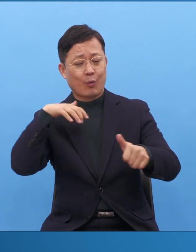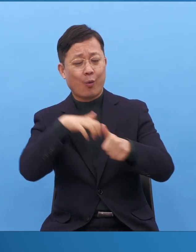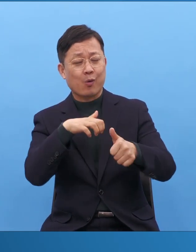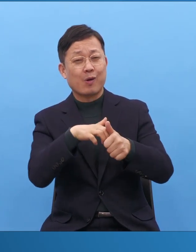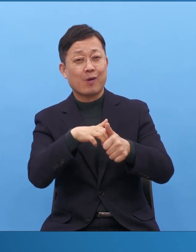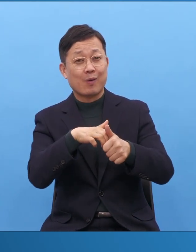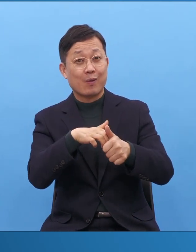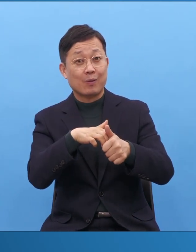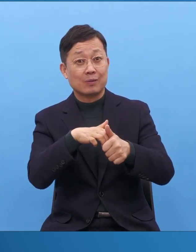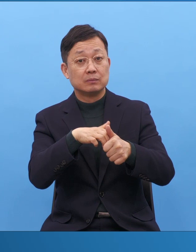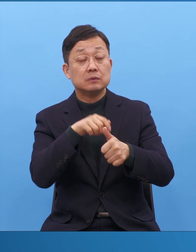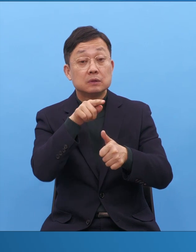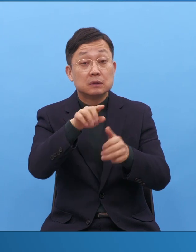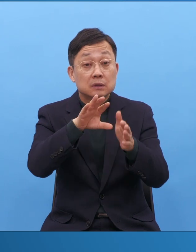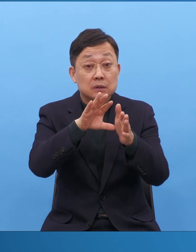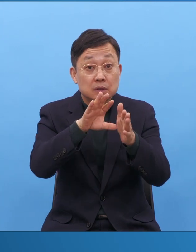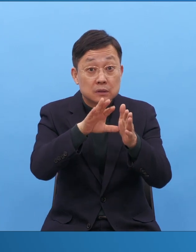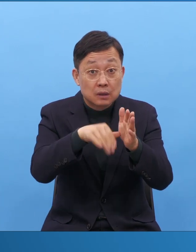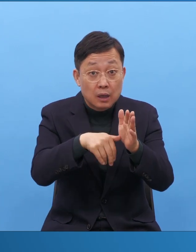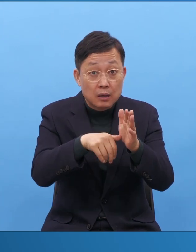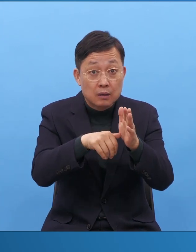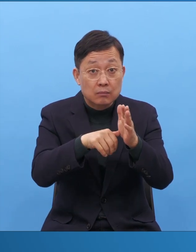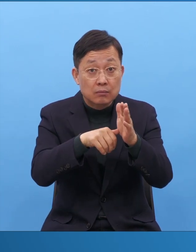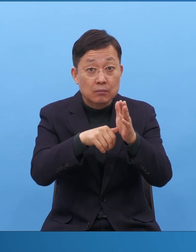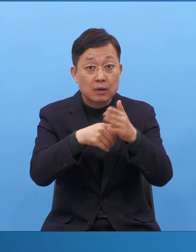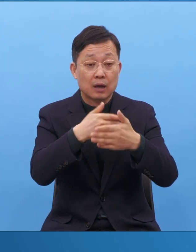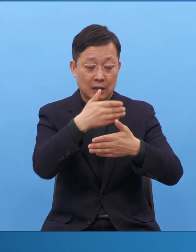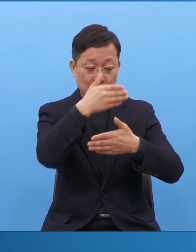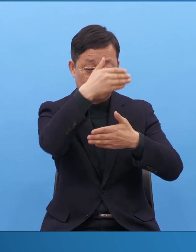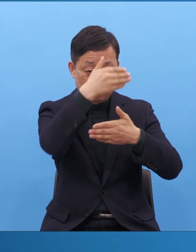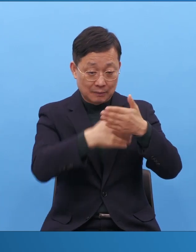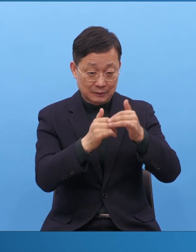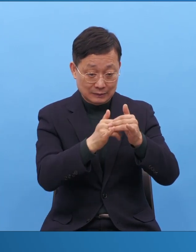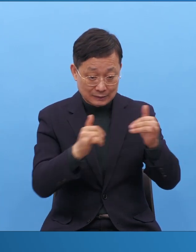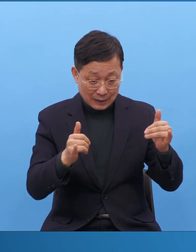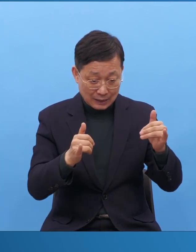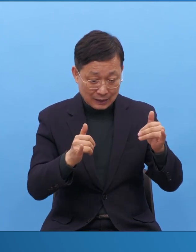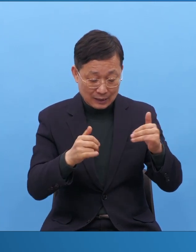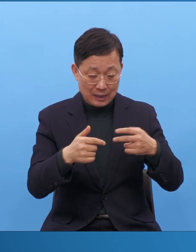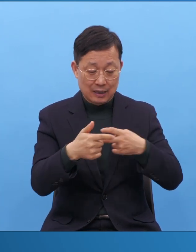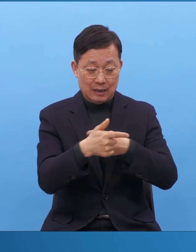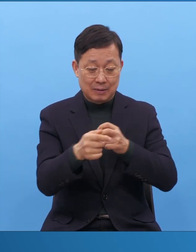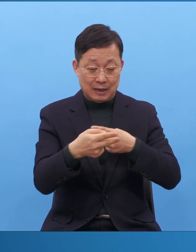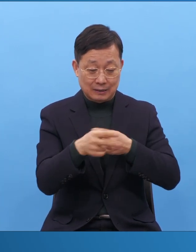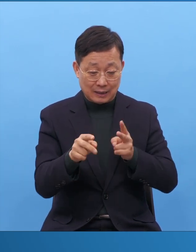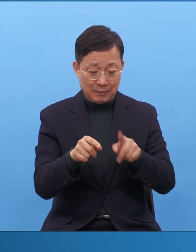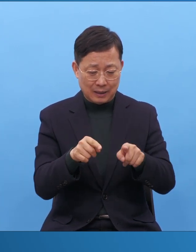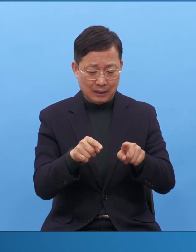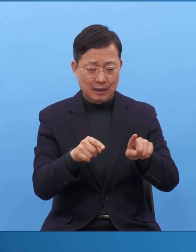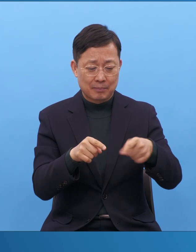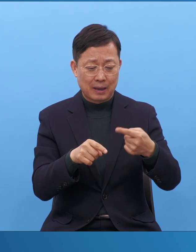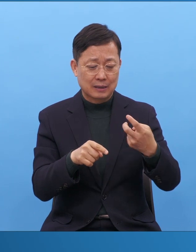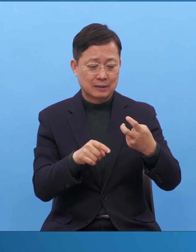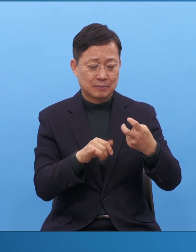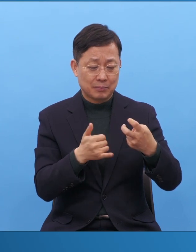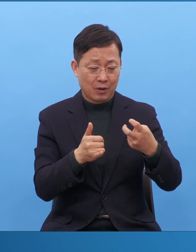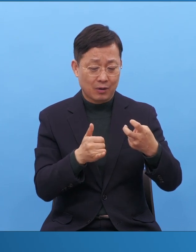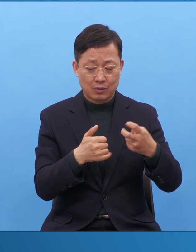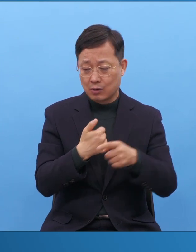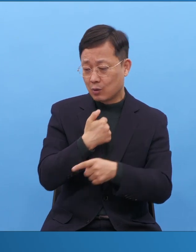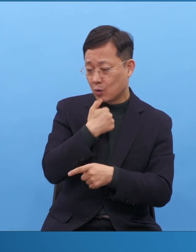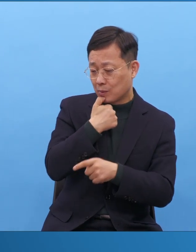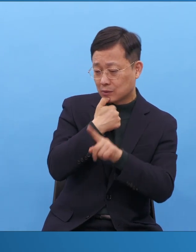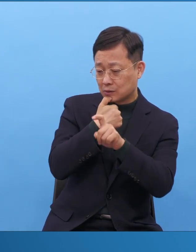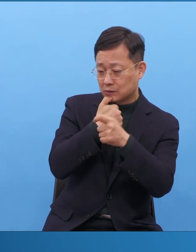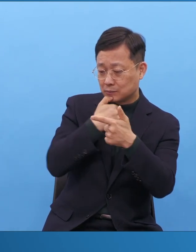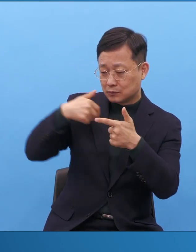없지요. 이때 남은 자 120명과 로마 심리당